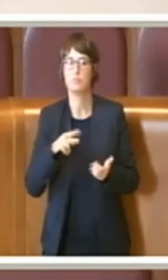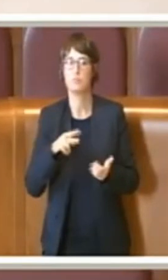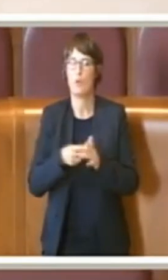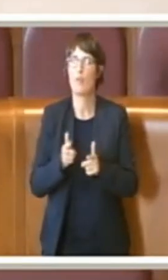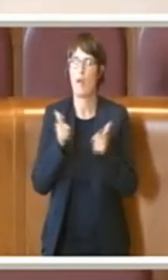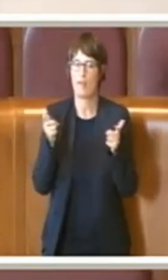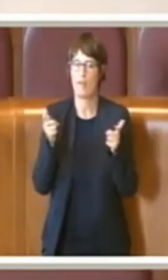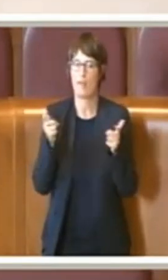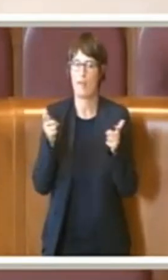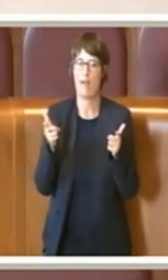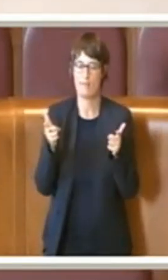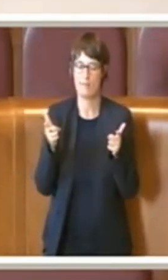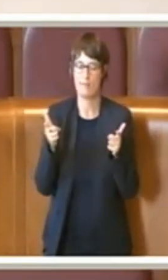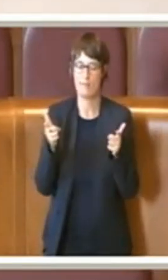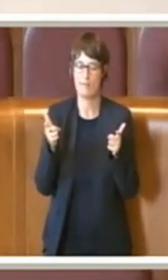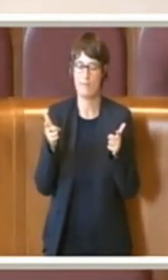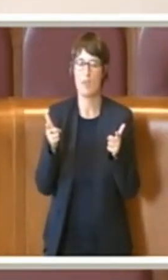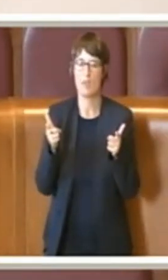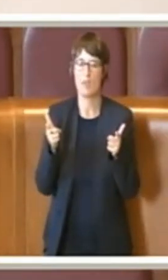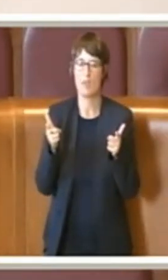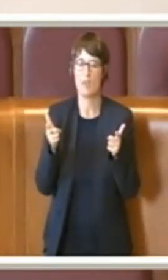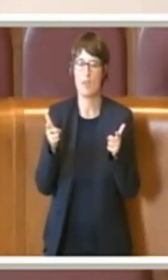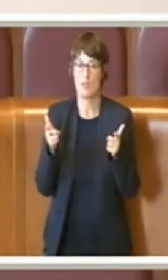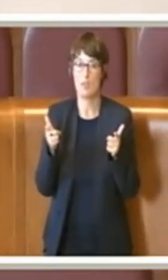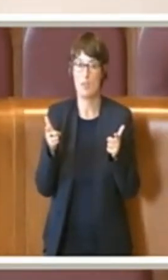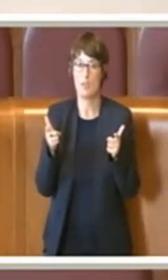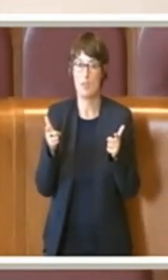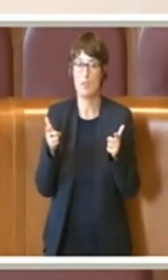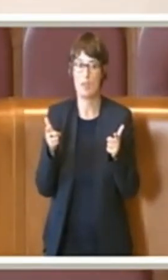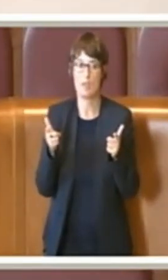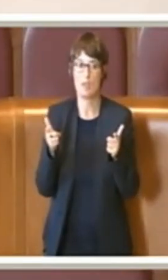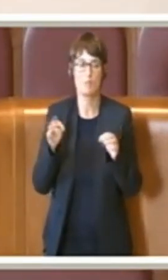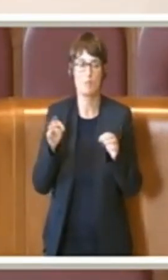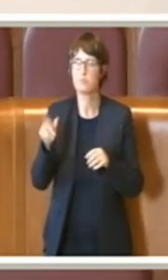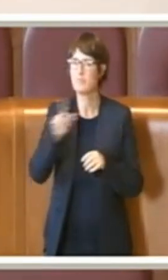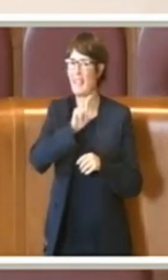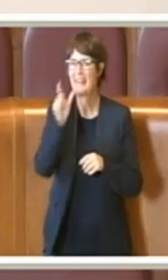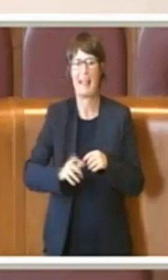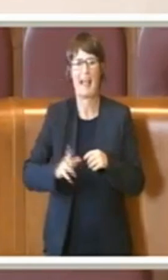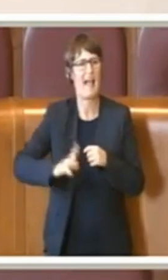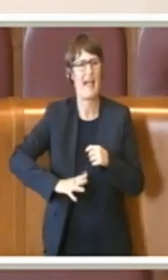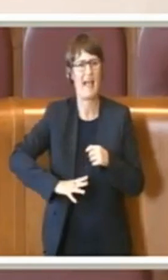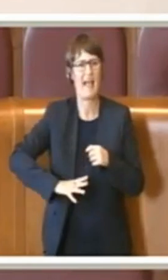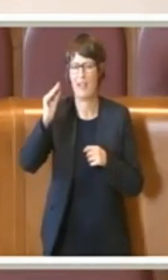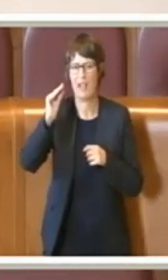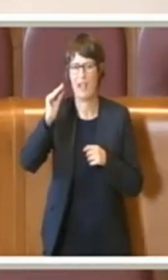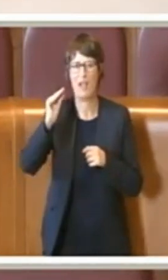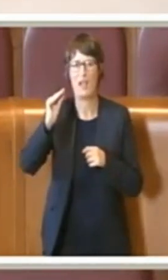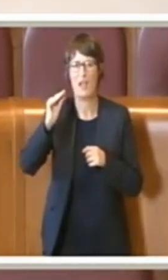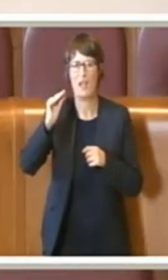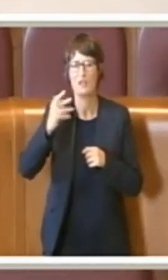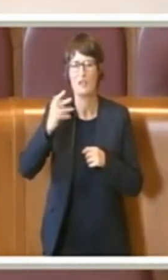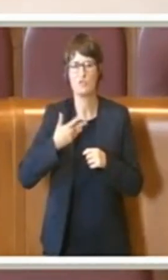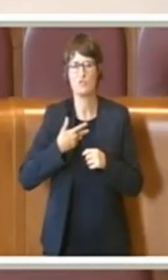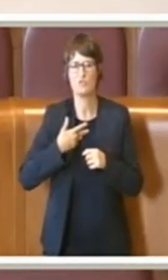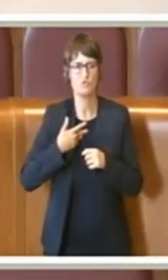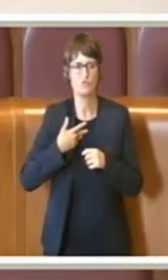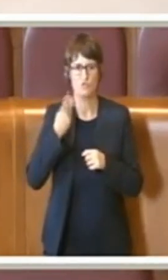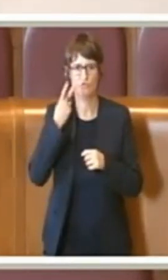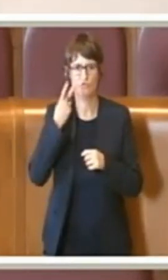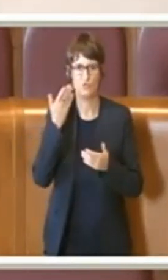che in tutta Italia si sta avendo delle ripercussioni